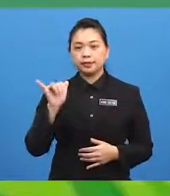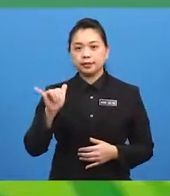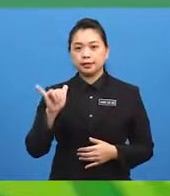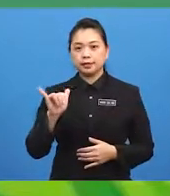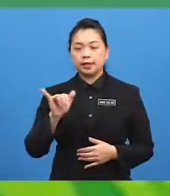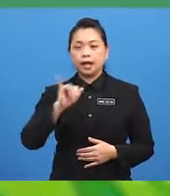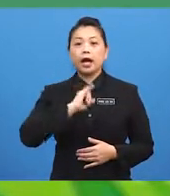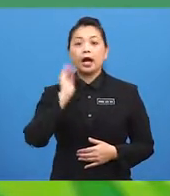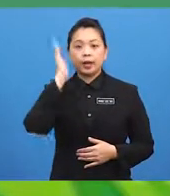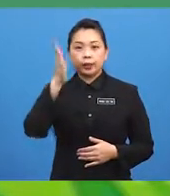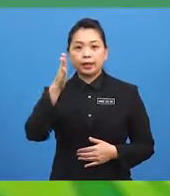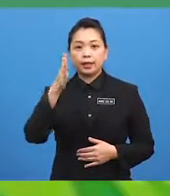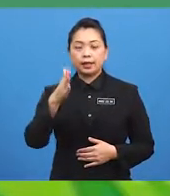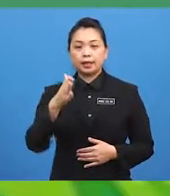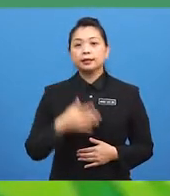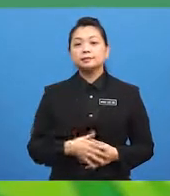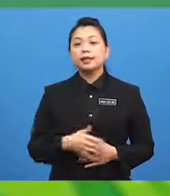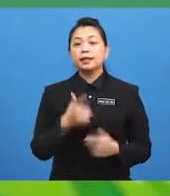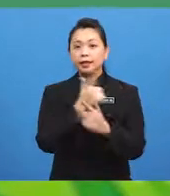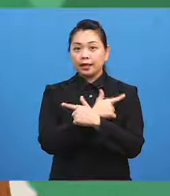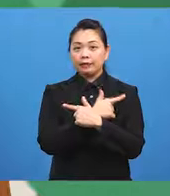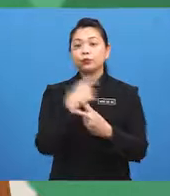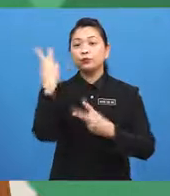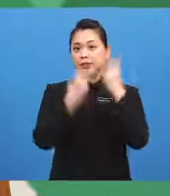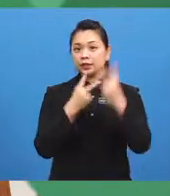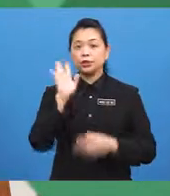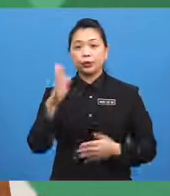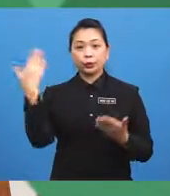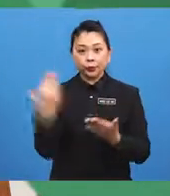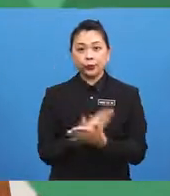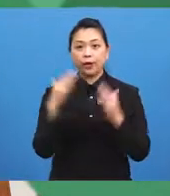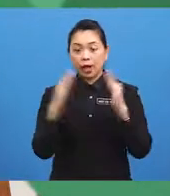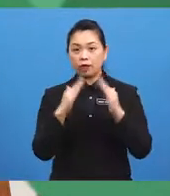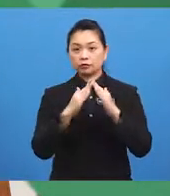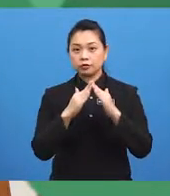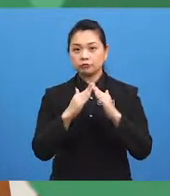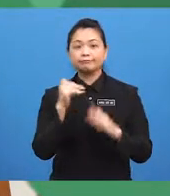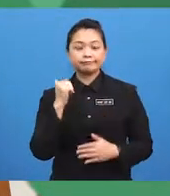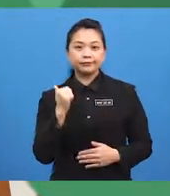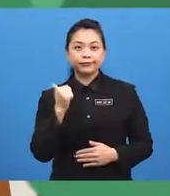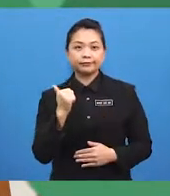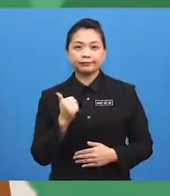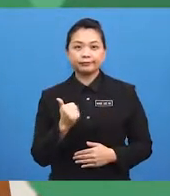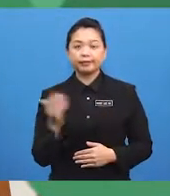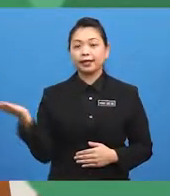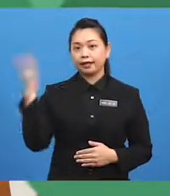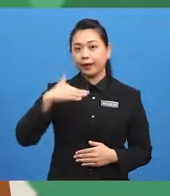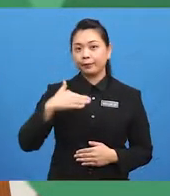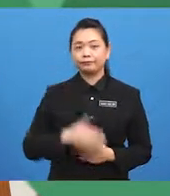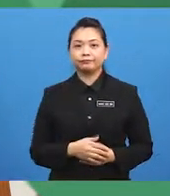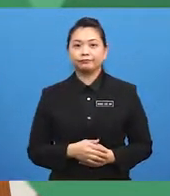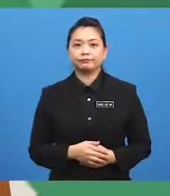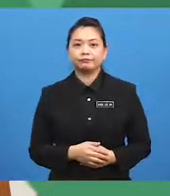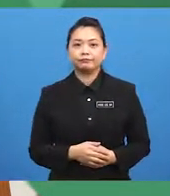Saya suka melawat rumah baru kamu. Oh, bagus. Tunggu. Ayo, ayah.